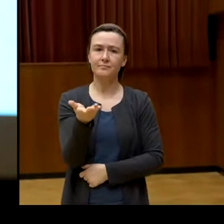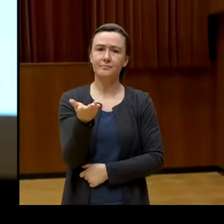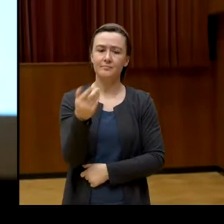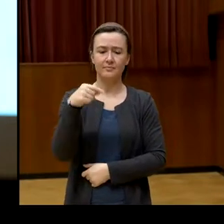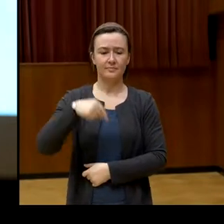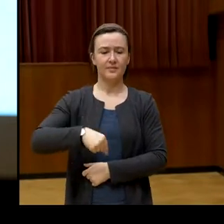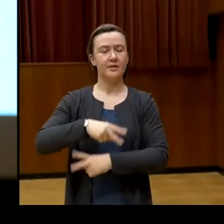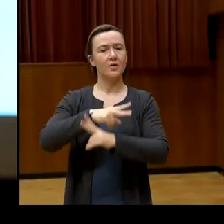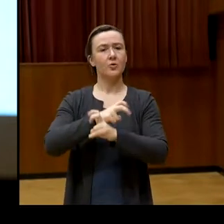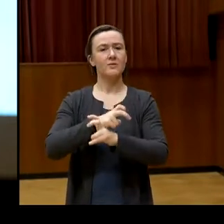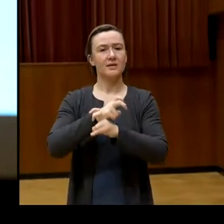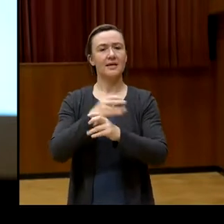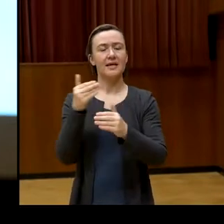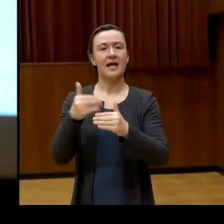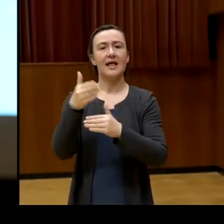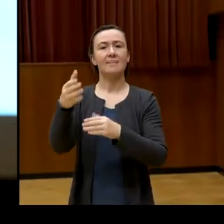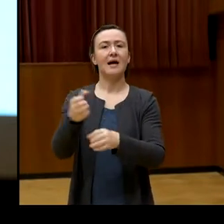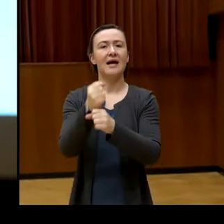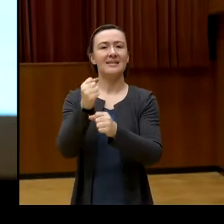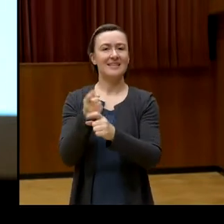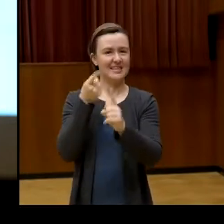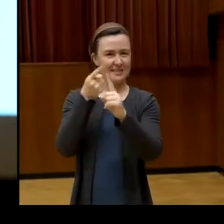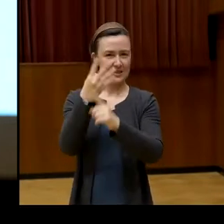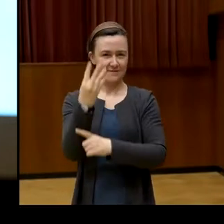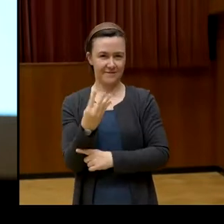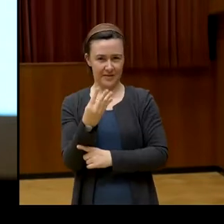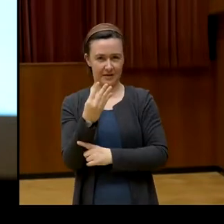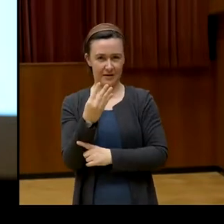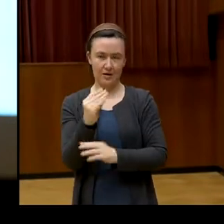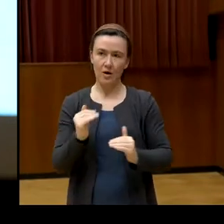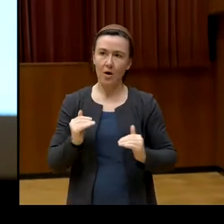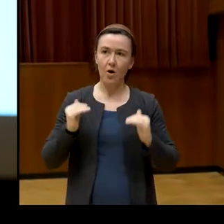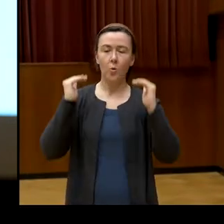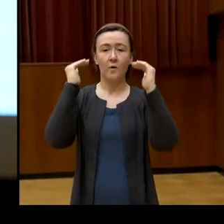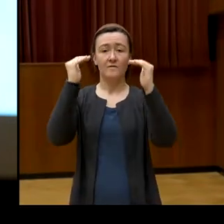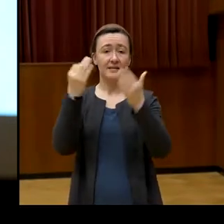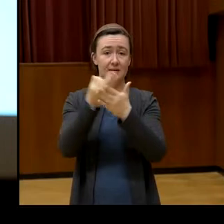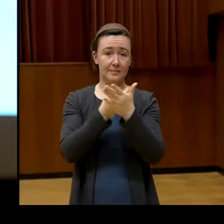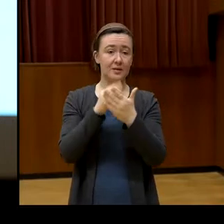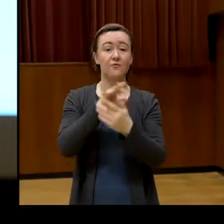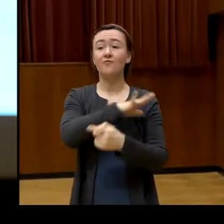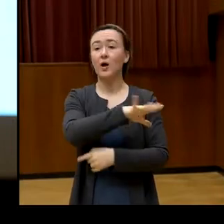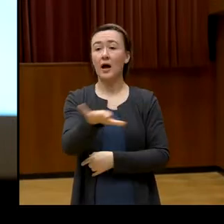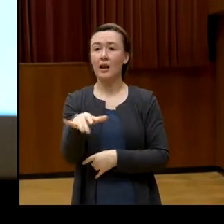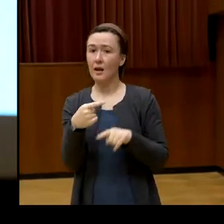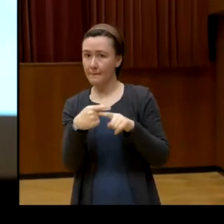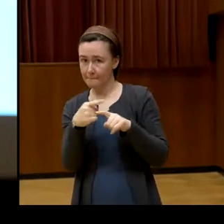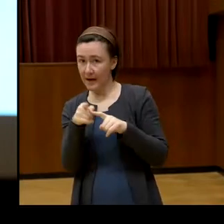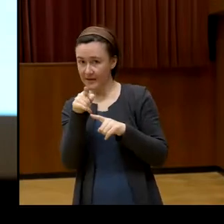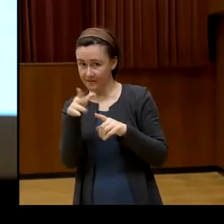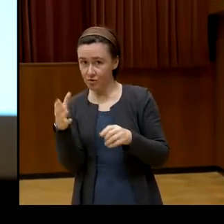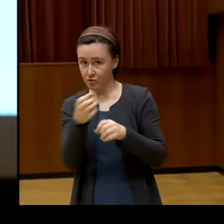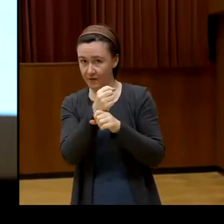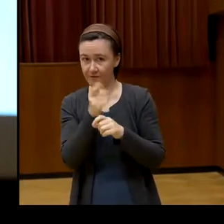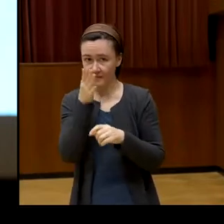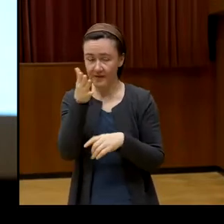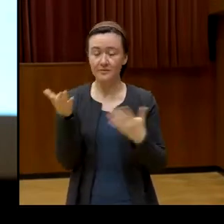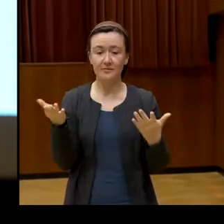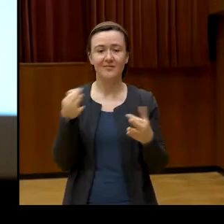Nachhaltigkeitsziel 4, hochwertige Bildung für alle demnächst erreichen? In dem Moment,